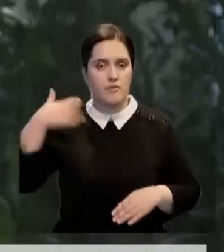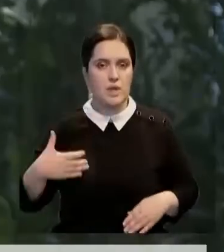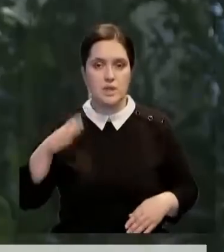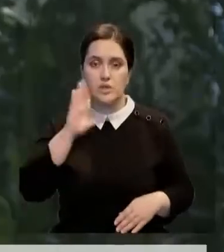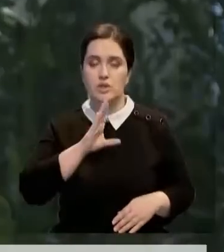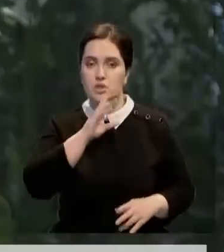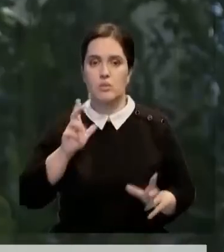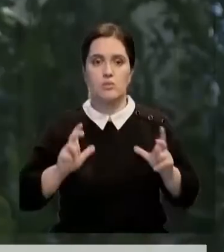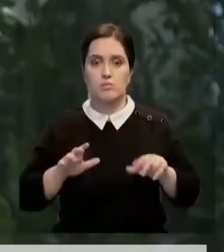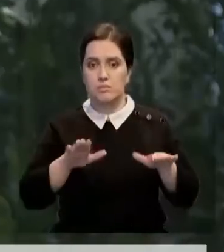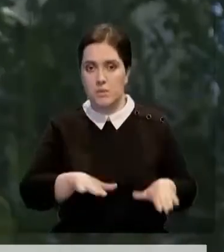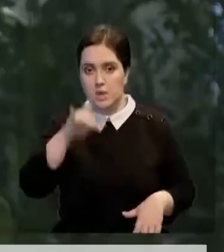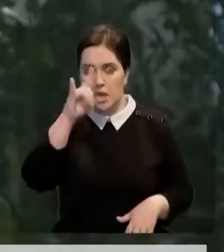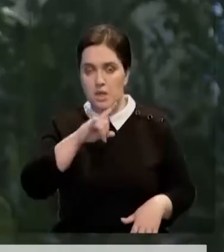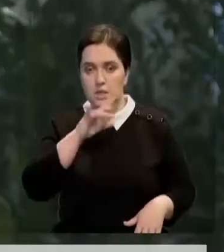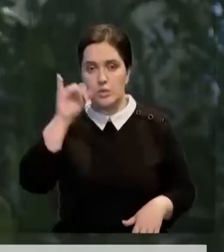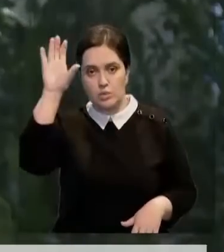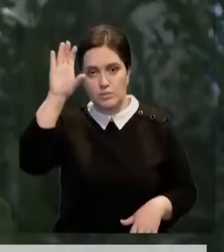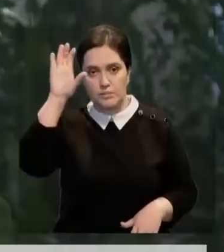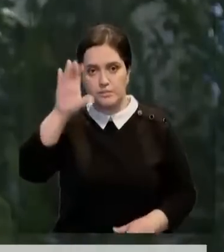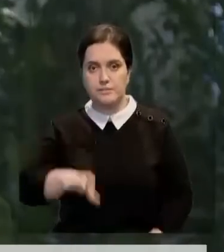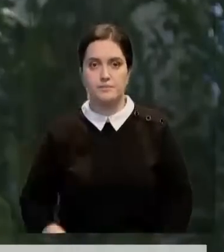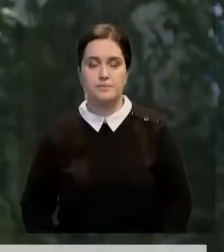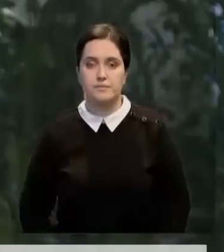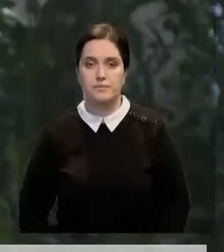в университетах Казахстана и Узбекистана.